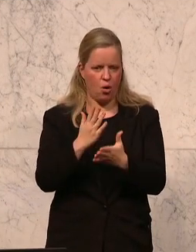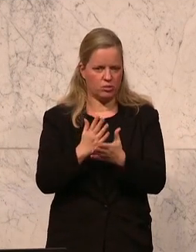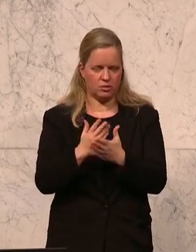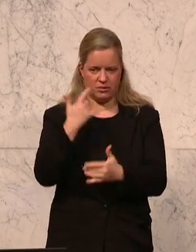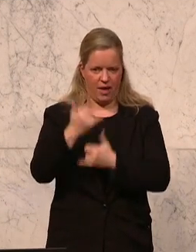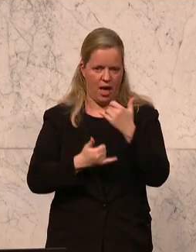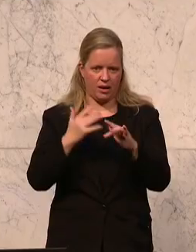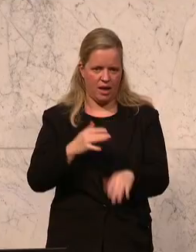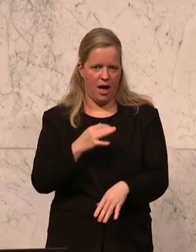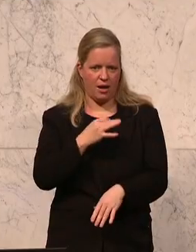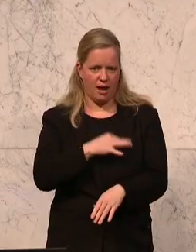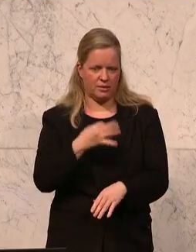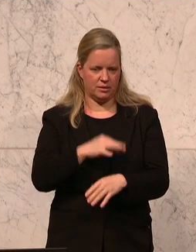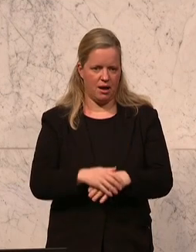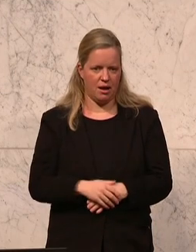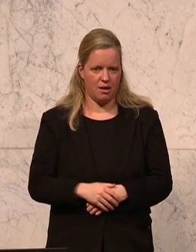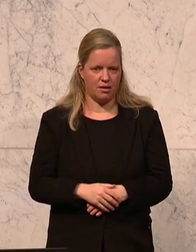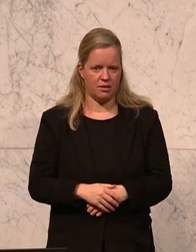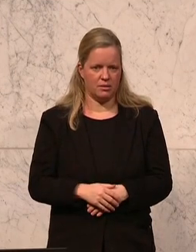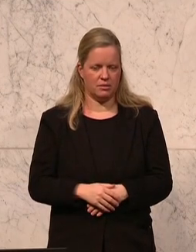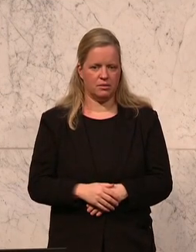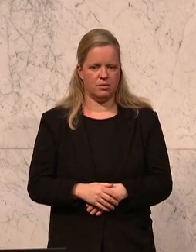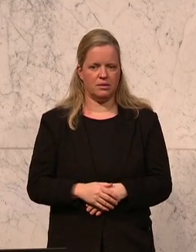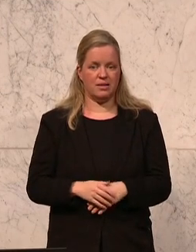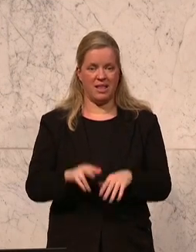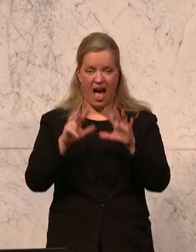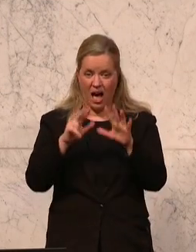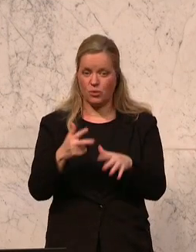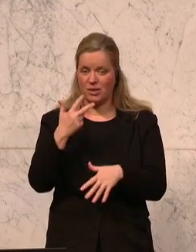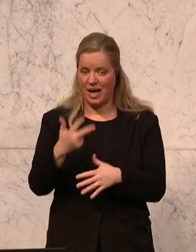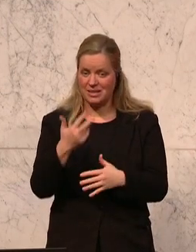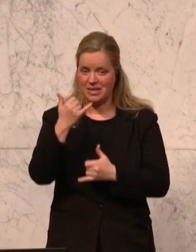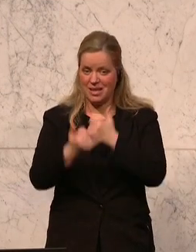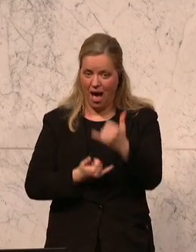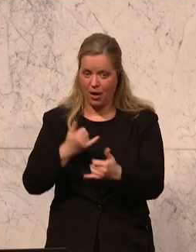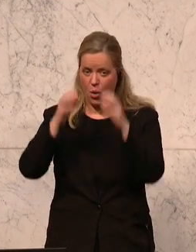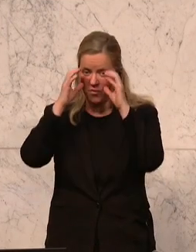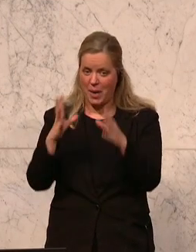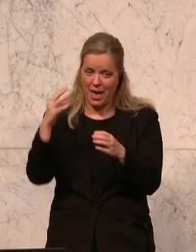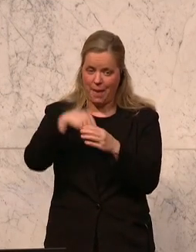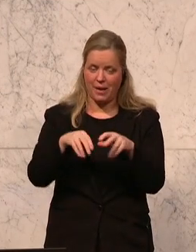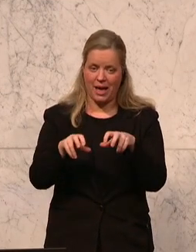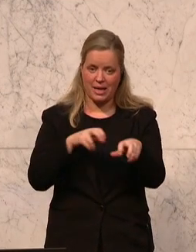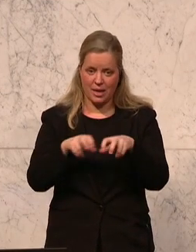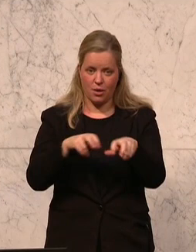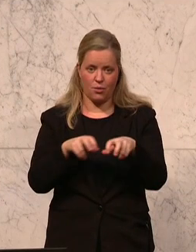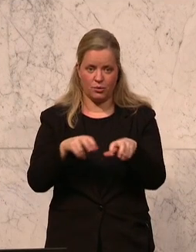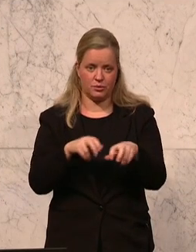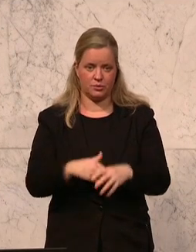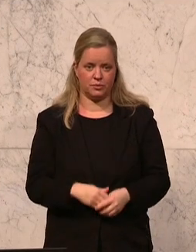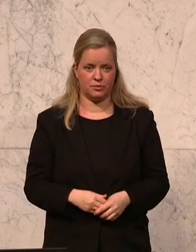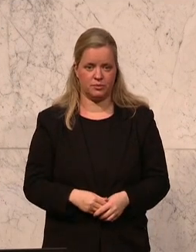ist in den Regierungen seit 38 Jahren. Und da fragt man sich, was haben Sie in diesen 38 Jahren